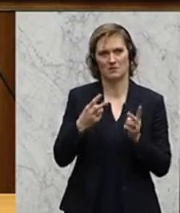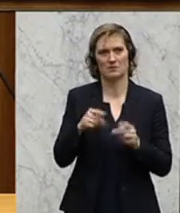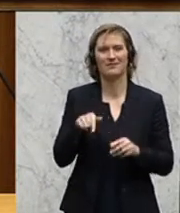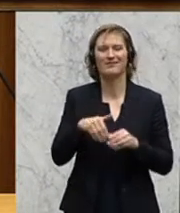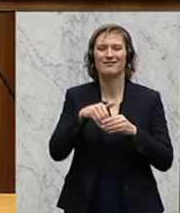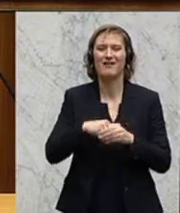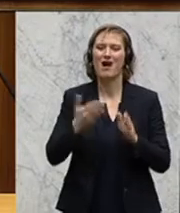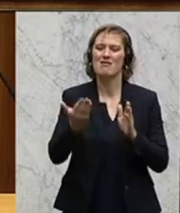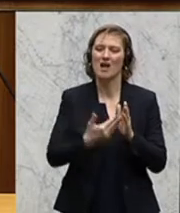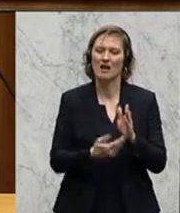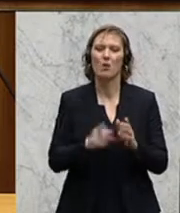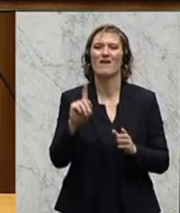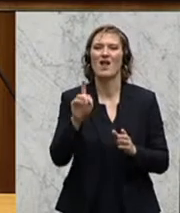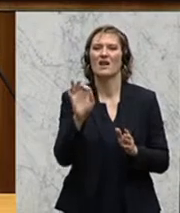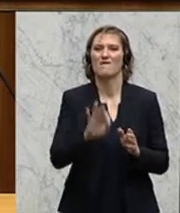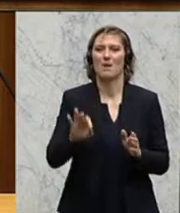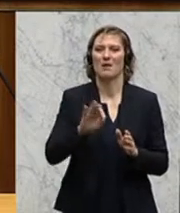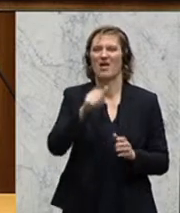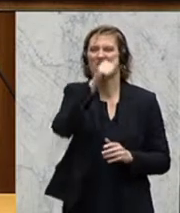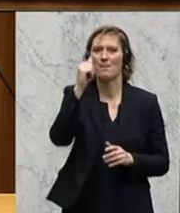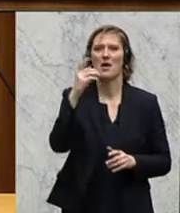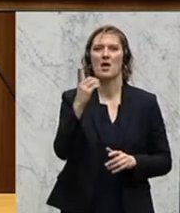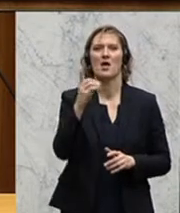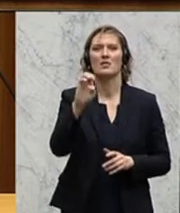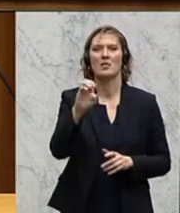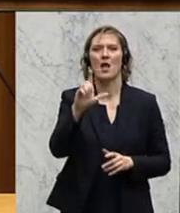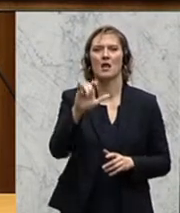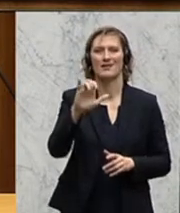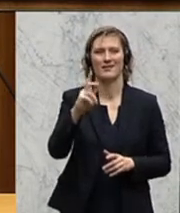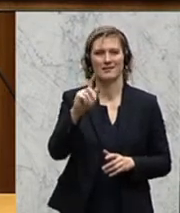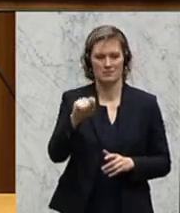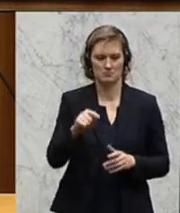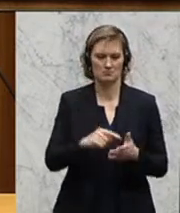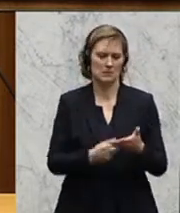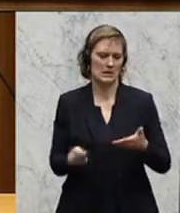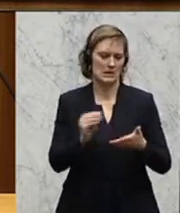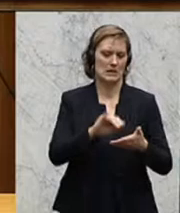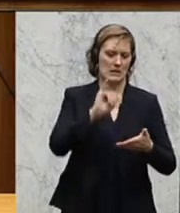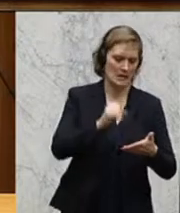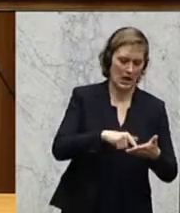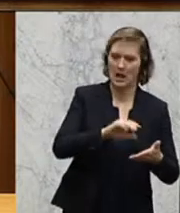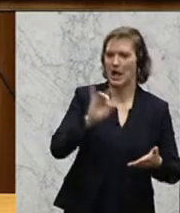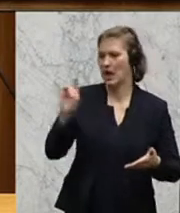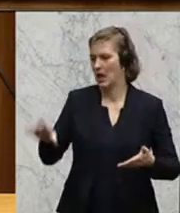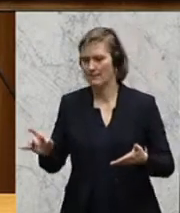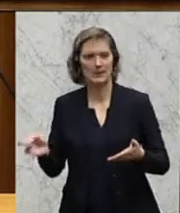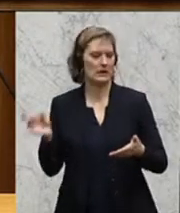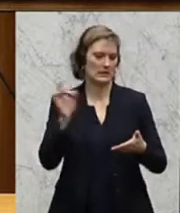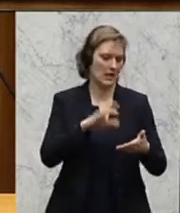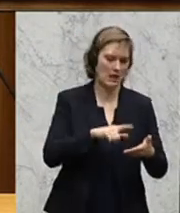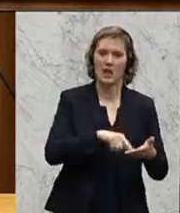Deliktkatalog, der sehr weit gefasst ist. Und hier wurde auch viel verhandelt. Einmal ein Delikt hinein, einmal ein Delikt heraus.